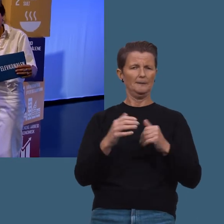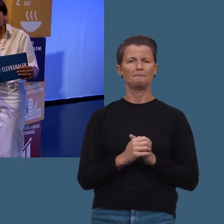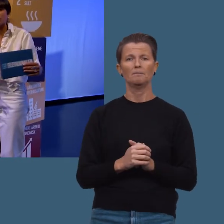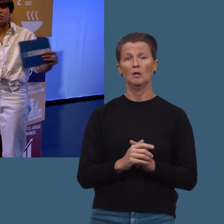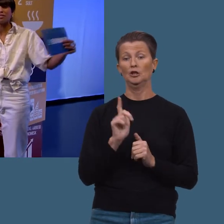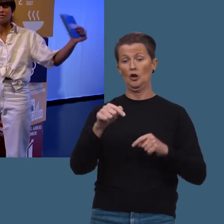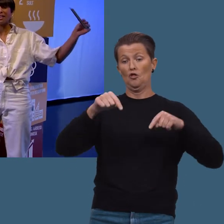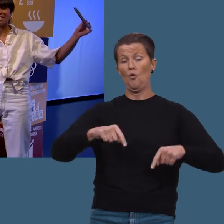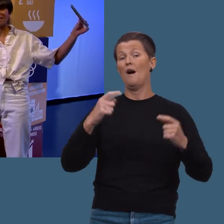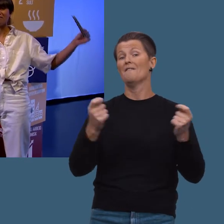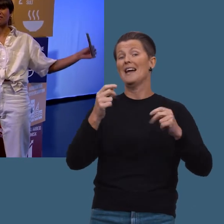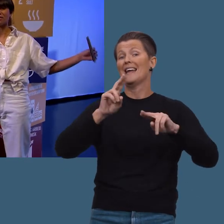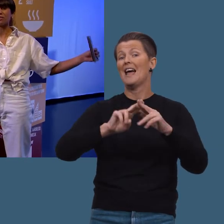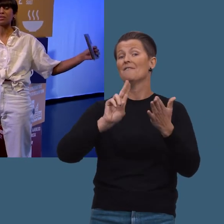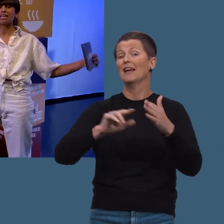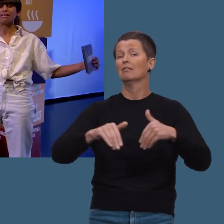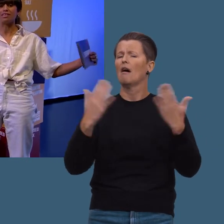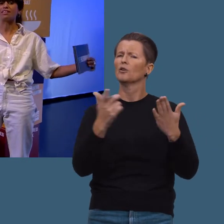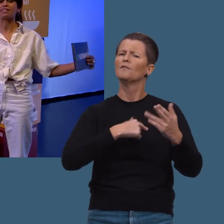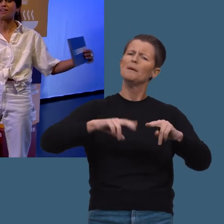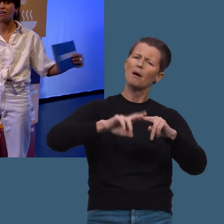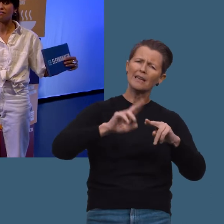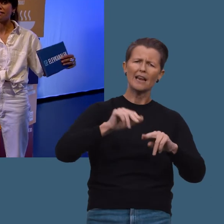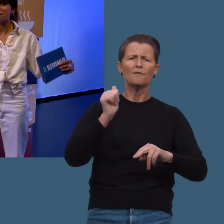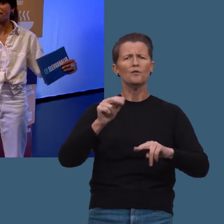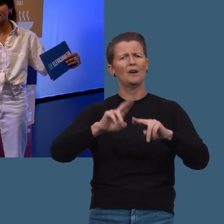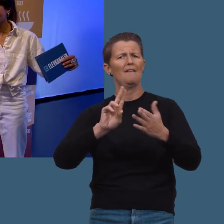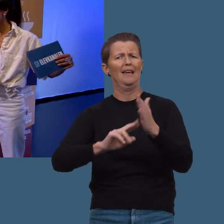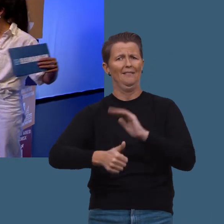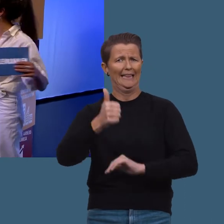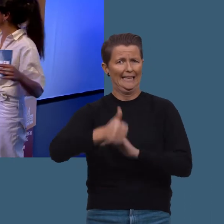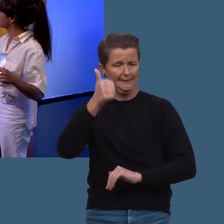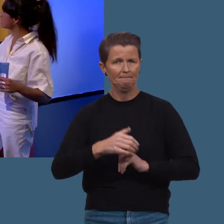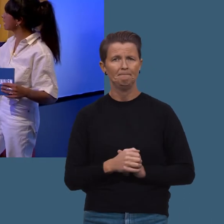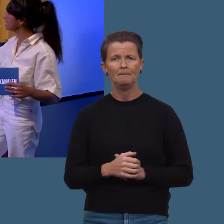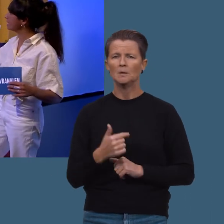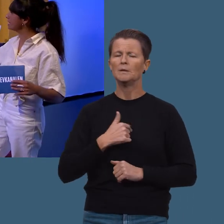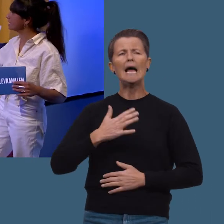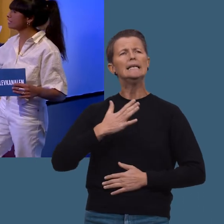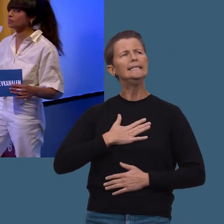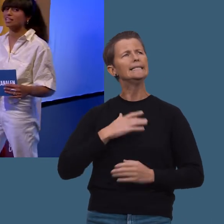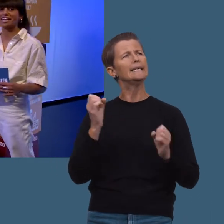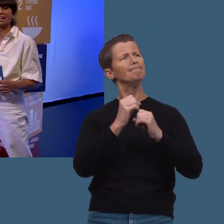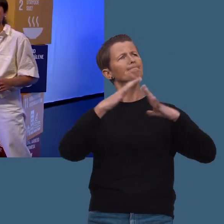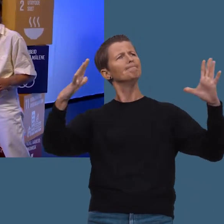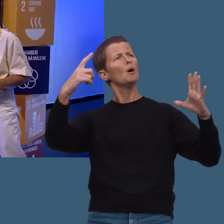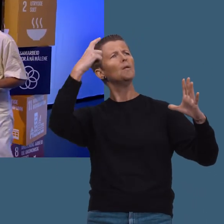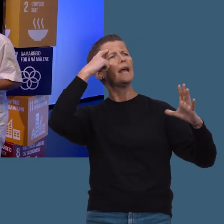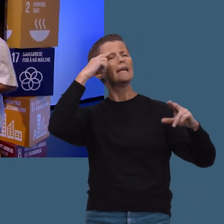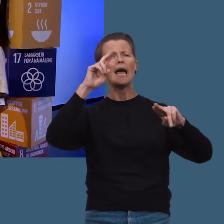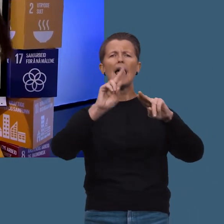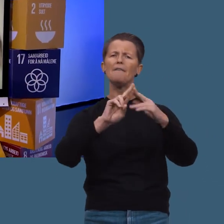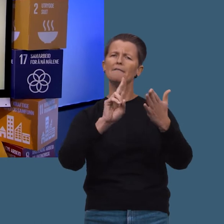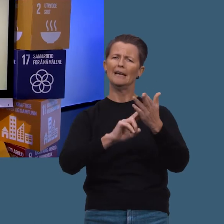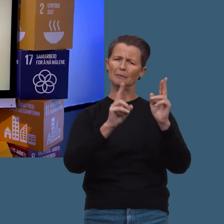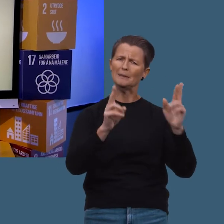jeg, når vi nå skal feire FN-dagen og markere viktigheten av FN. Så jeg liker å tenke på det